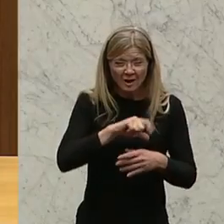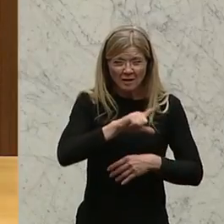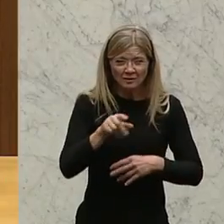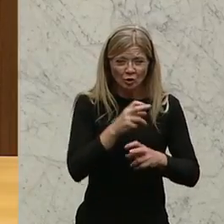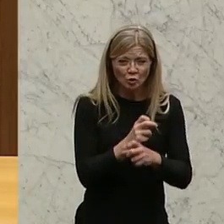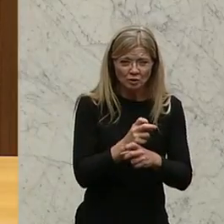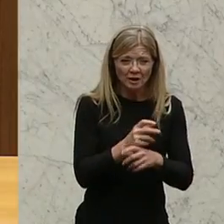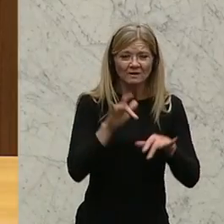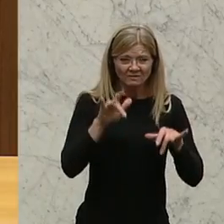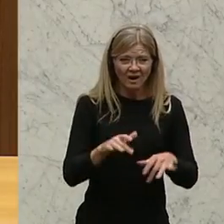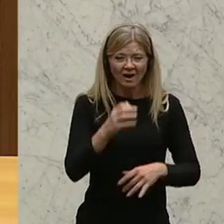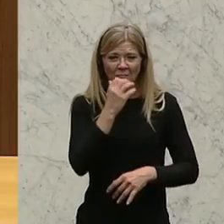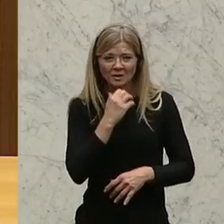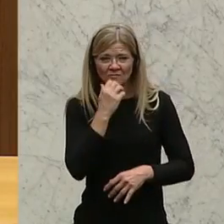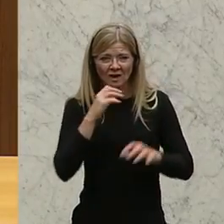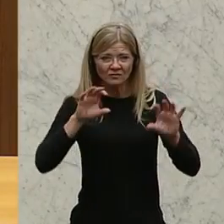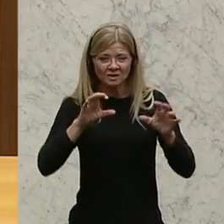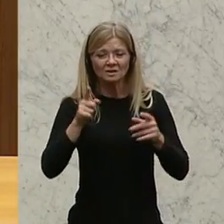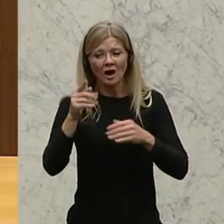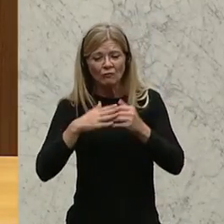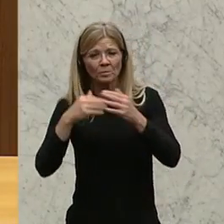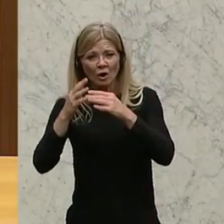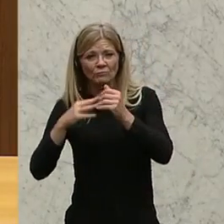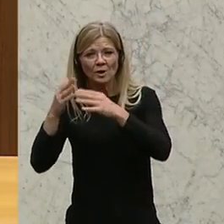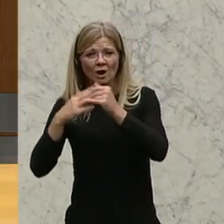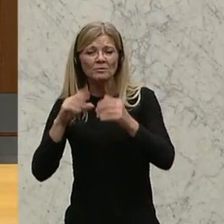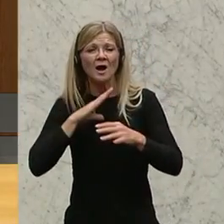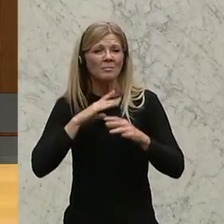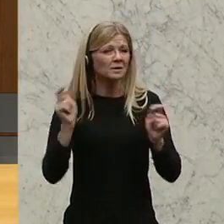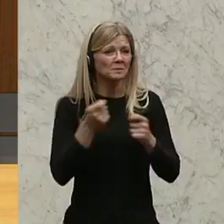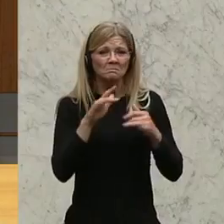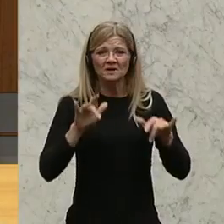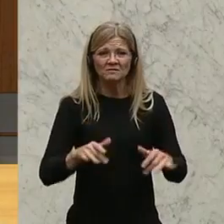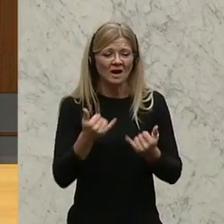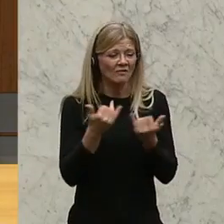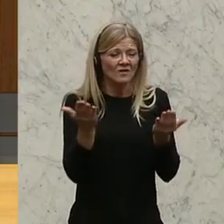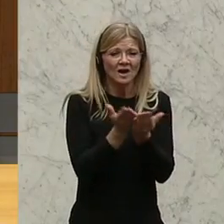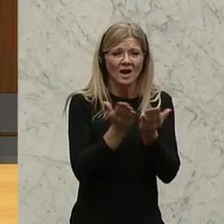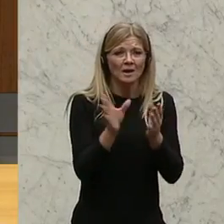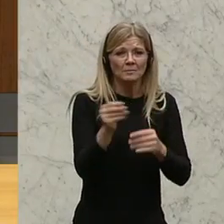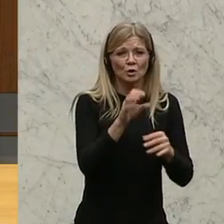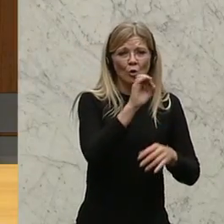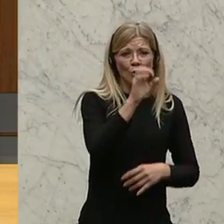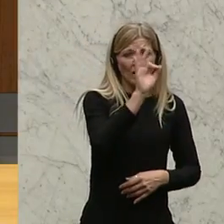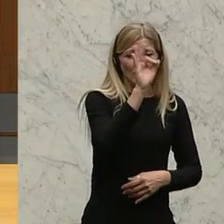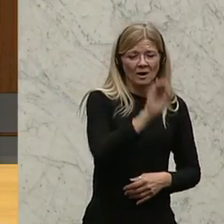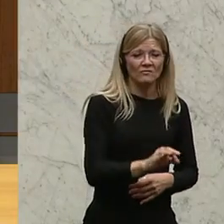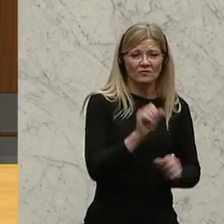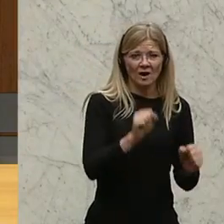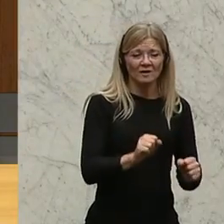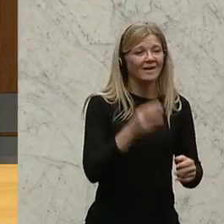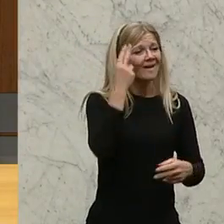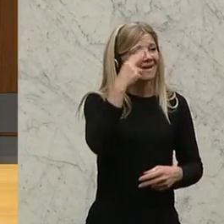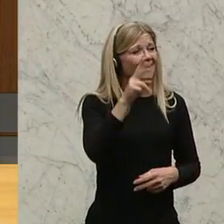aufbauend sind, was die Zugriffszahlen betrifft, aber wo es ja kein vergleichbares Angebot wie den ORF gibt. Der Kollege Stolz hat noch den